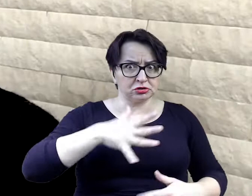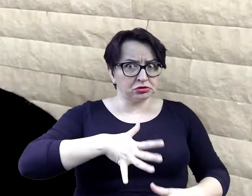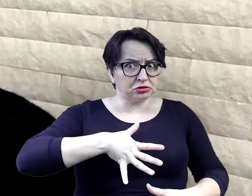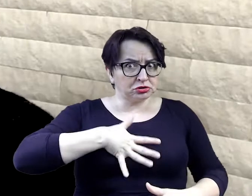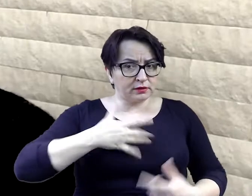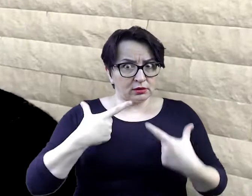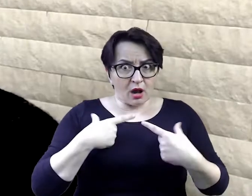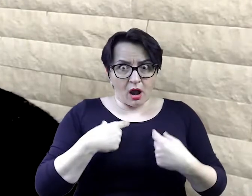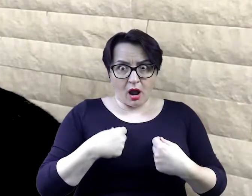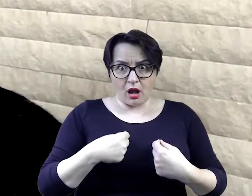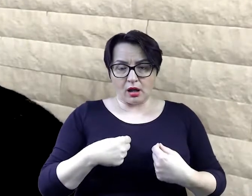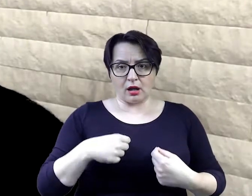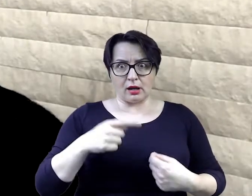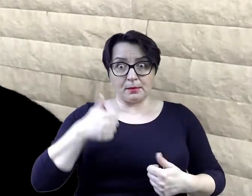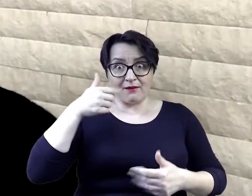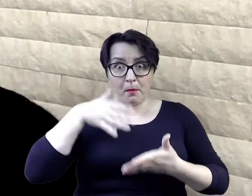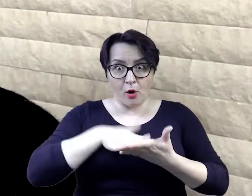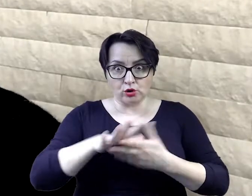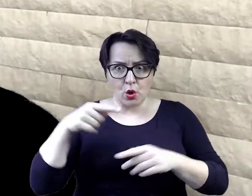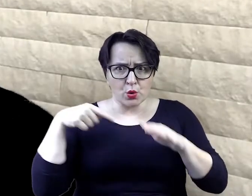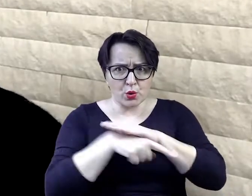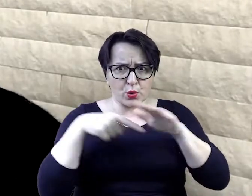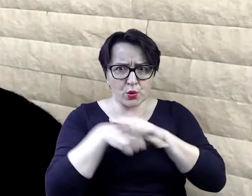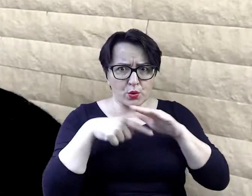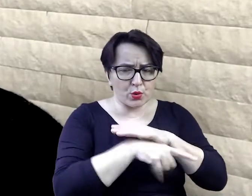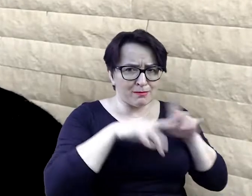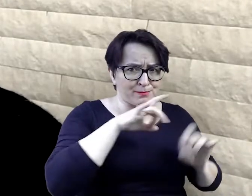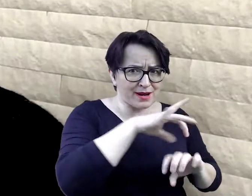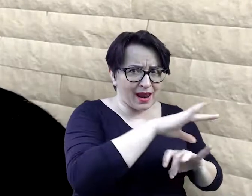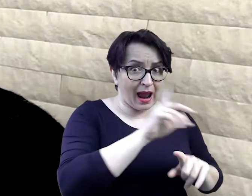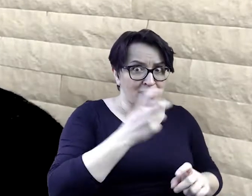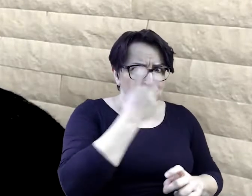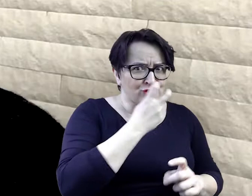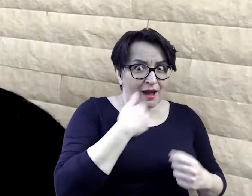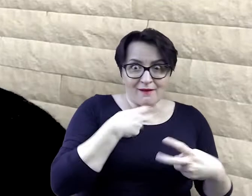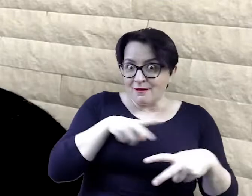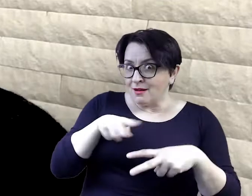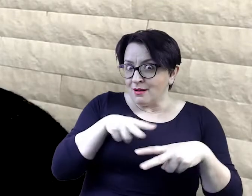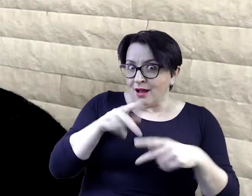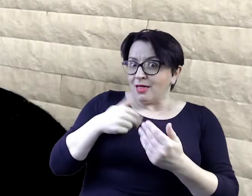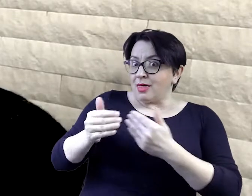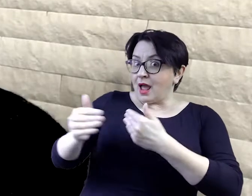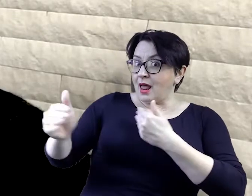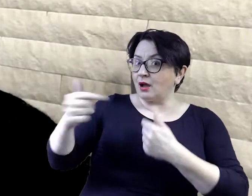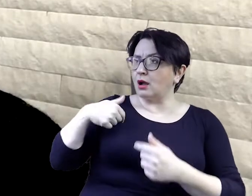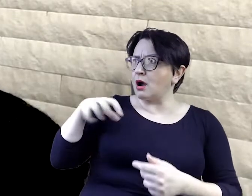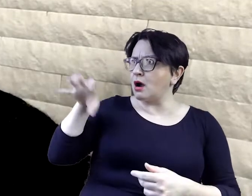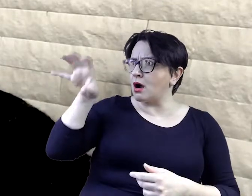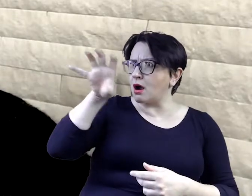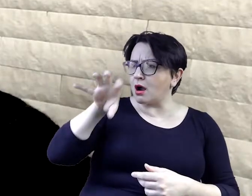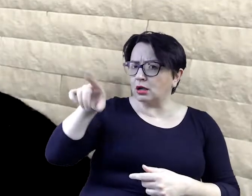chwili zaczęliśmy uciekać Ale ciekawość zwyciężyła I z pewnego oddalenia Obserwowałam to szalone zdarzenie